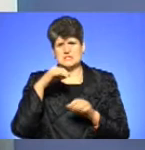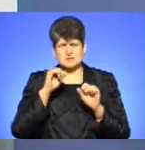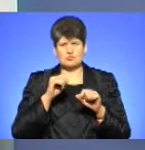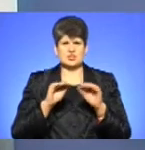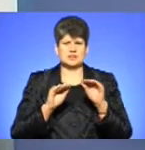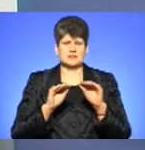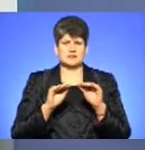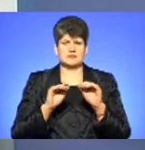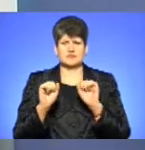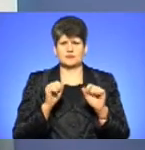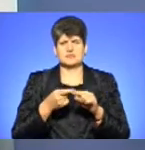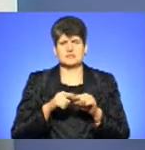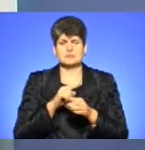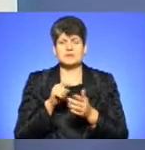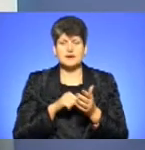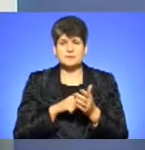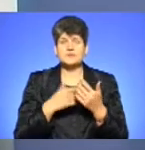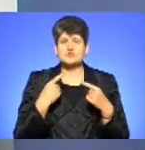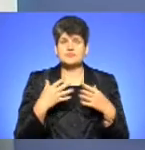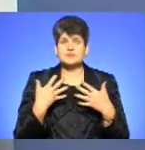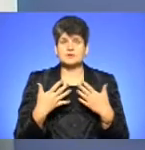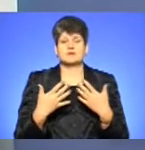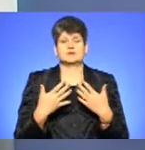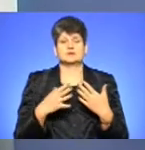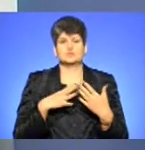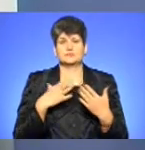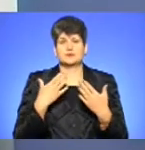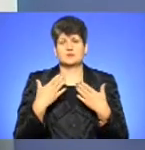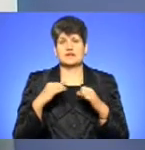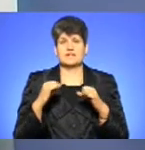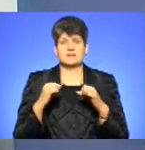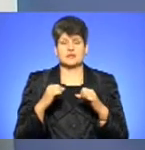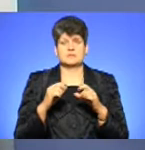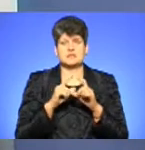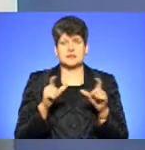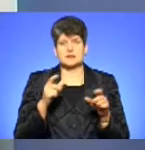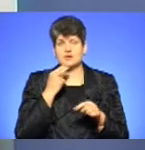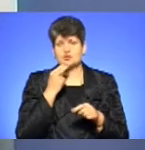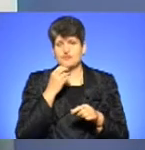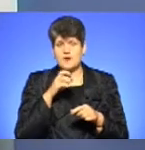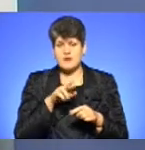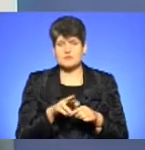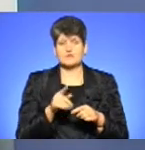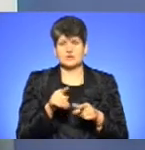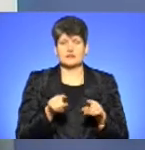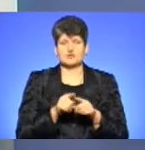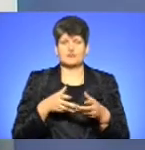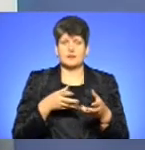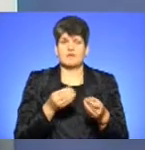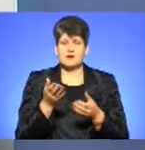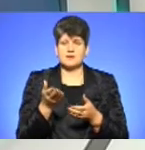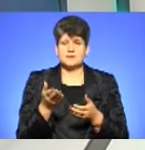врегульовувати такі питання. Чи ви вже комунікували, наприклад, з керівниками закладів харчування, оскільки вони також впливають на них?